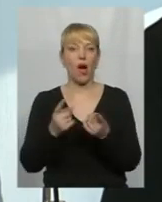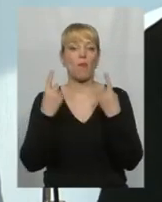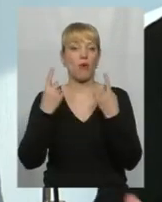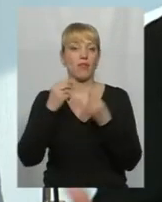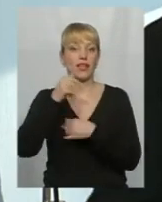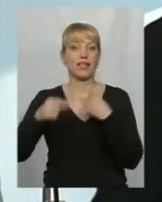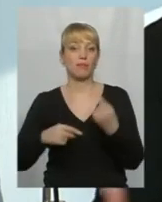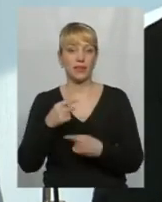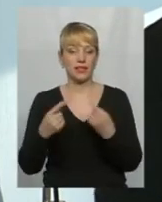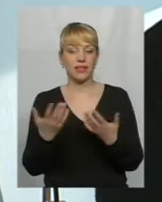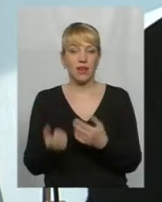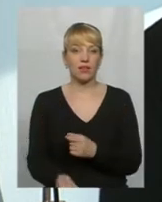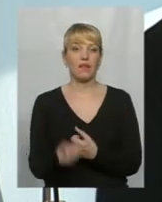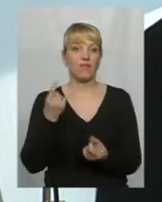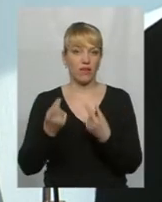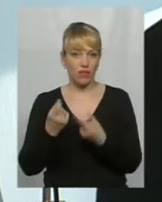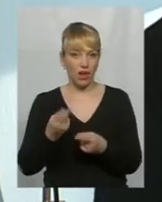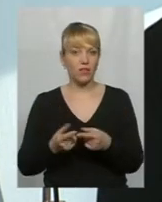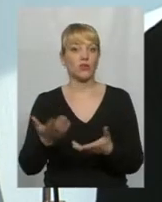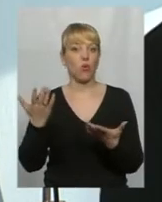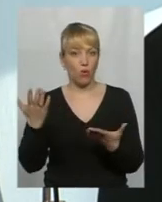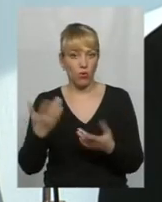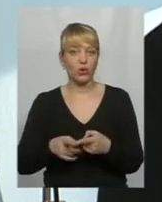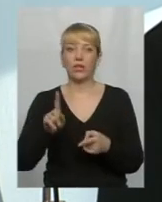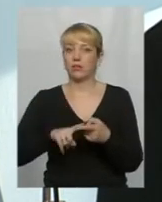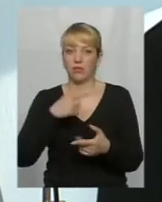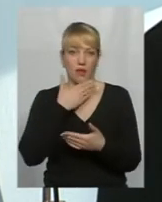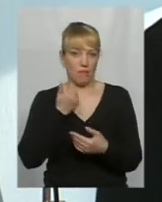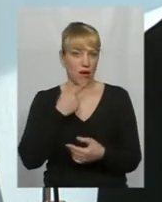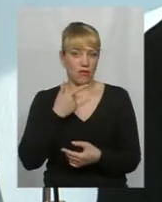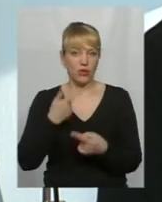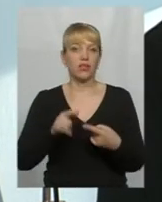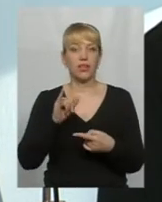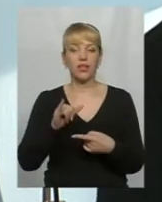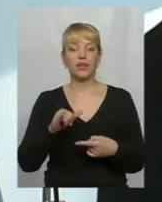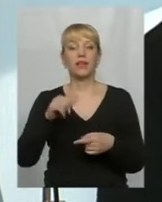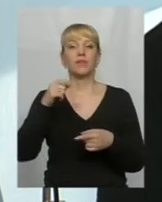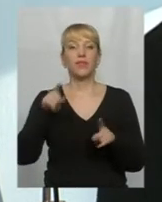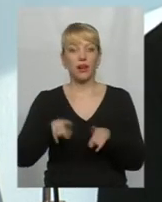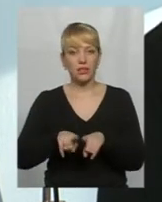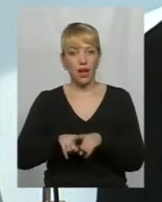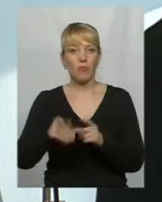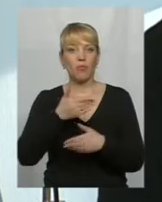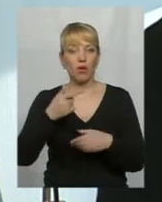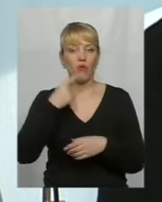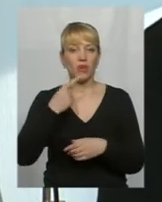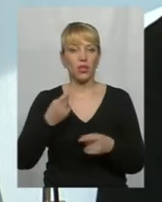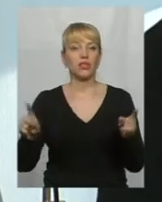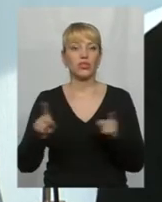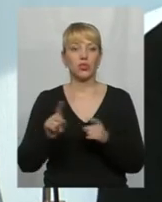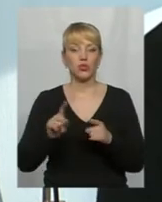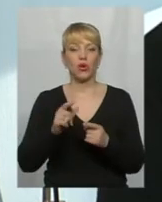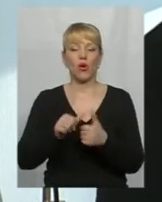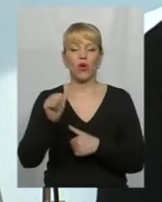виявляється, дай шоу там, дай Боже, про це не говорилося. Крім того, ми також розуміємо, що крім і